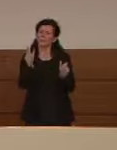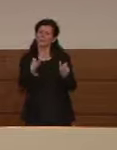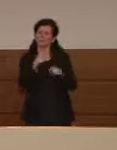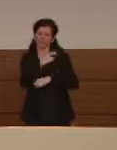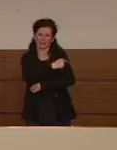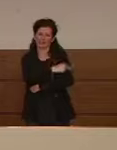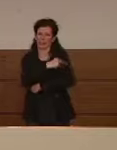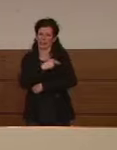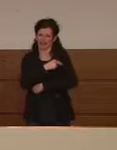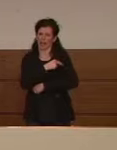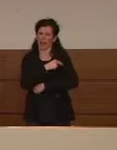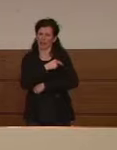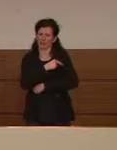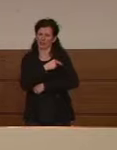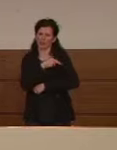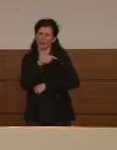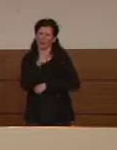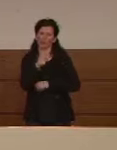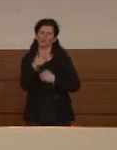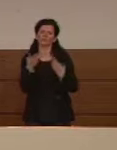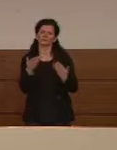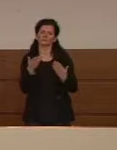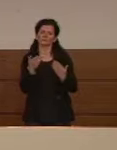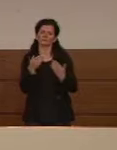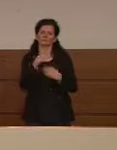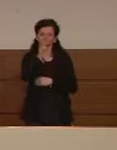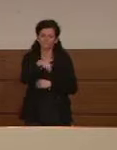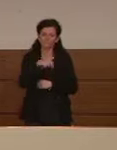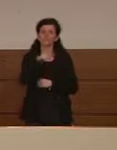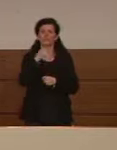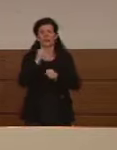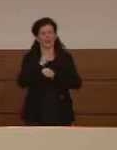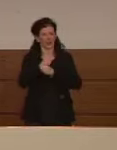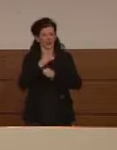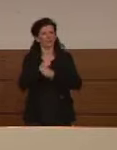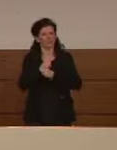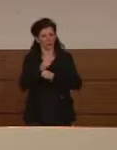che è chiamato a prestare la propria opera